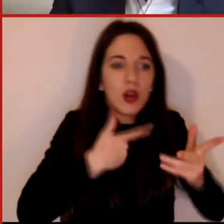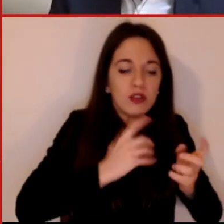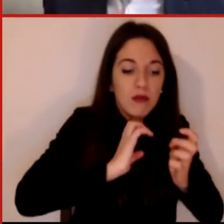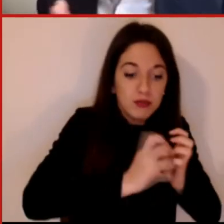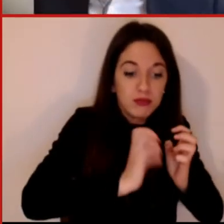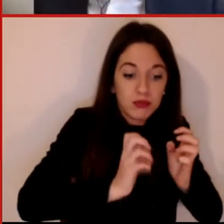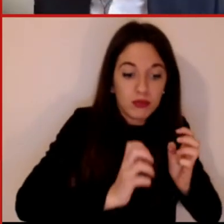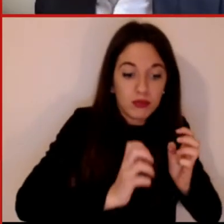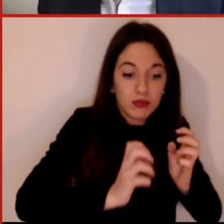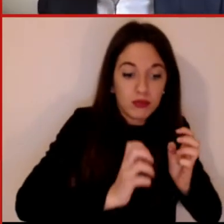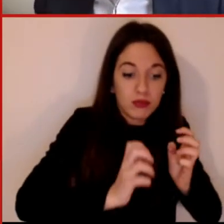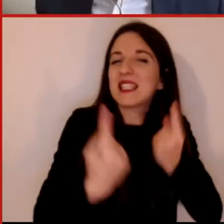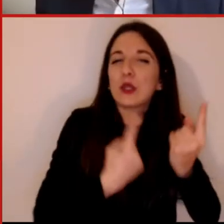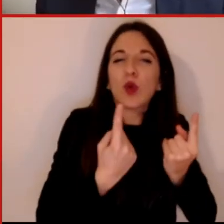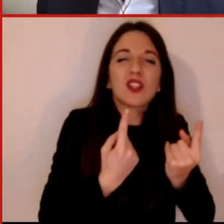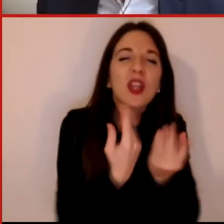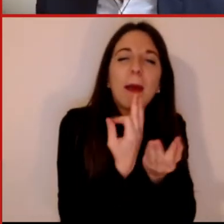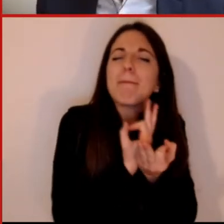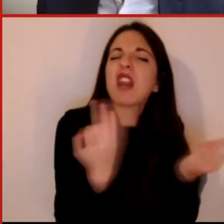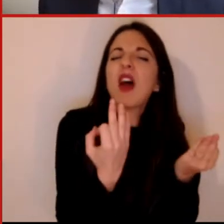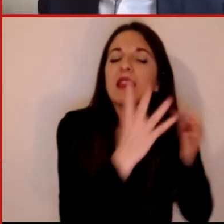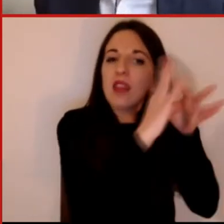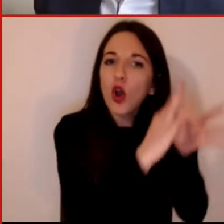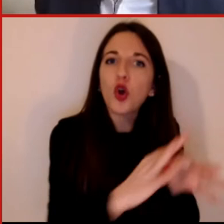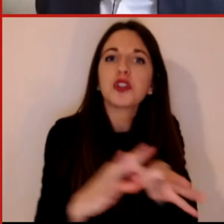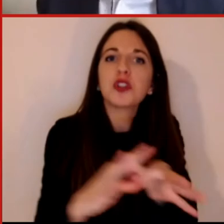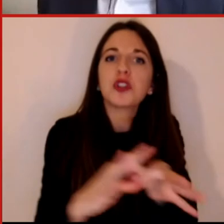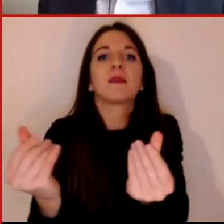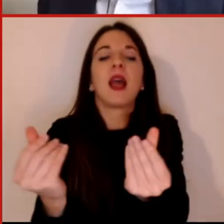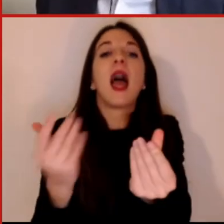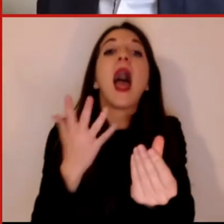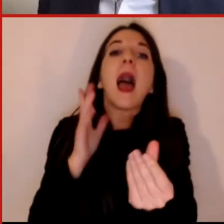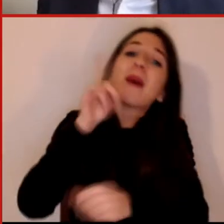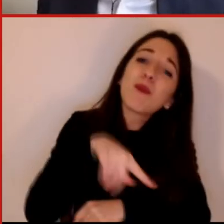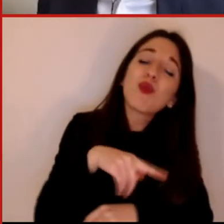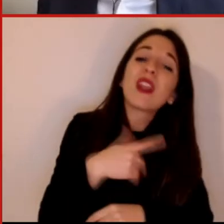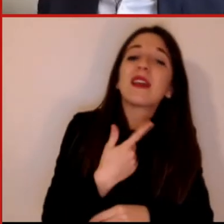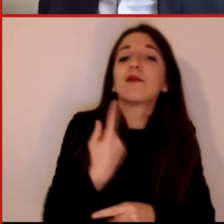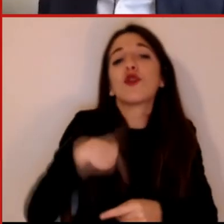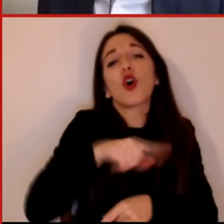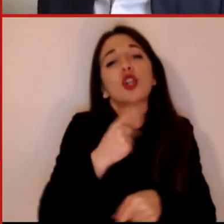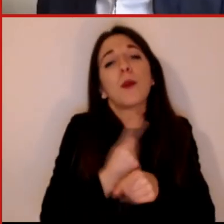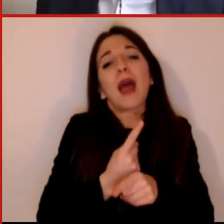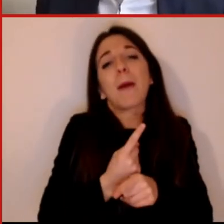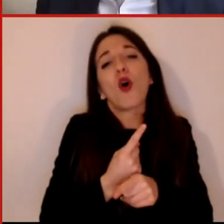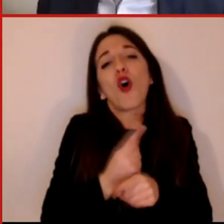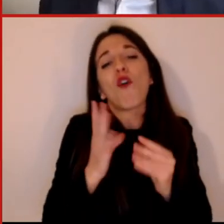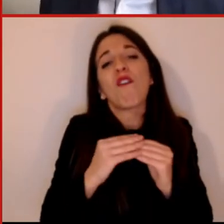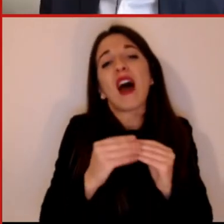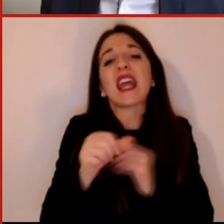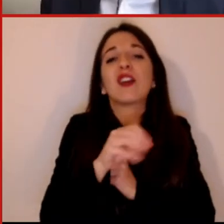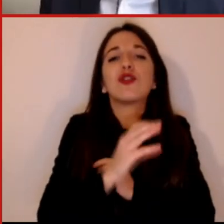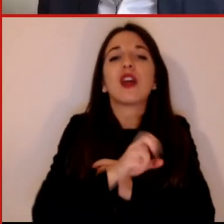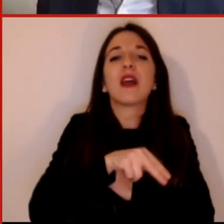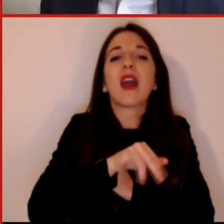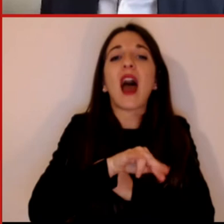benchmark rispetto al quale misurare il successo degli interventi, perché ovviamente questo portafoglio di interventi non può essere eseguito tutto, ogni